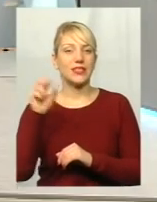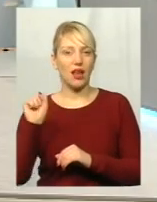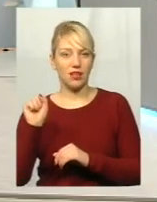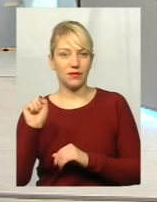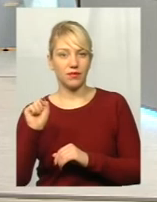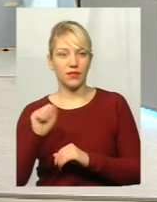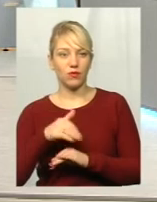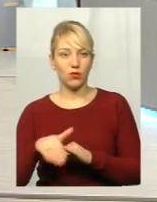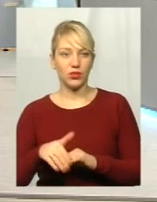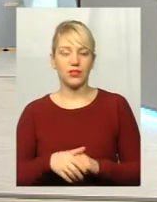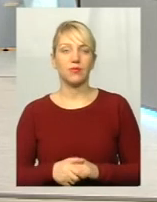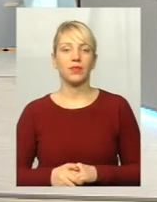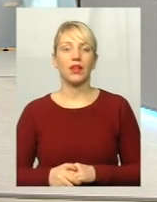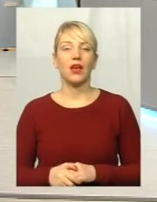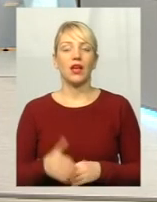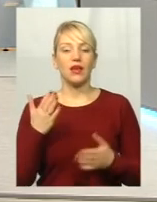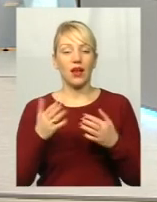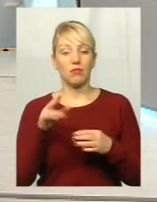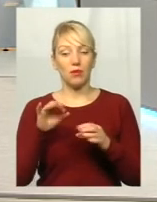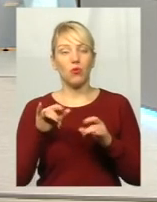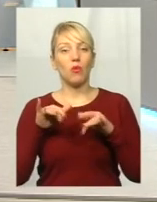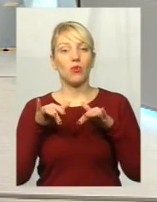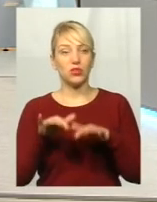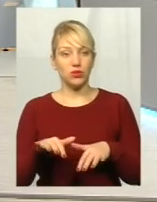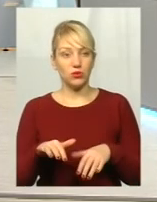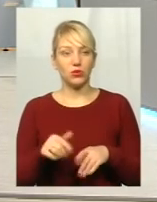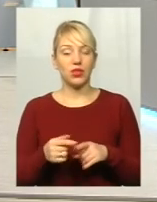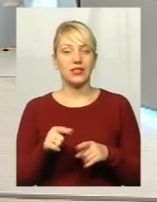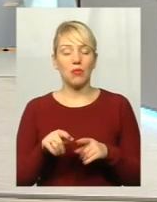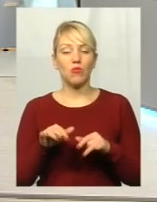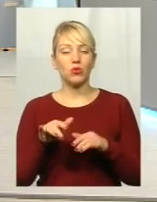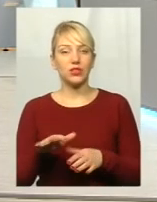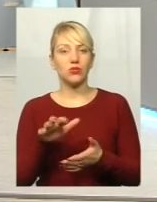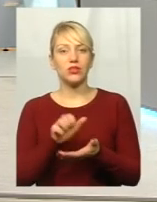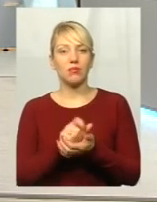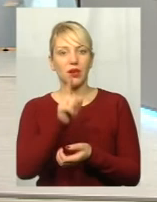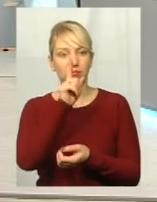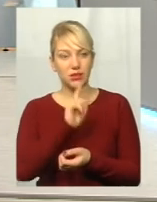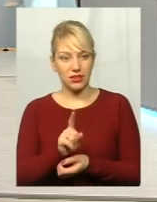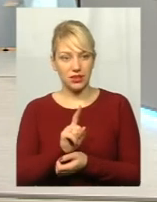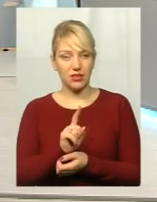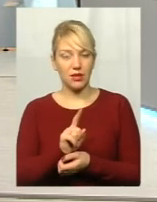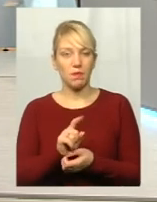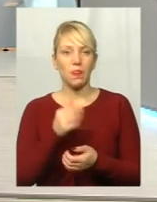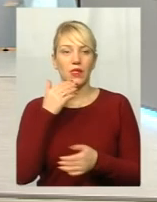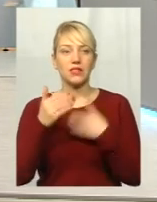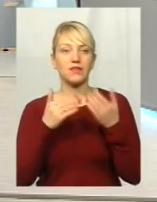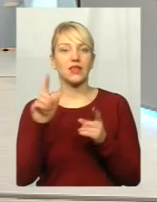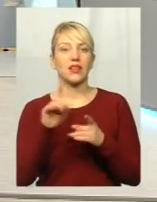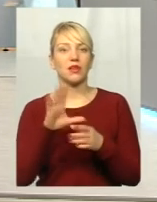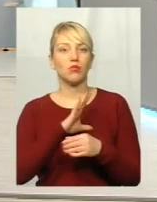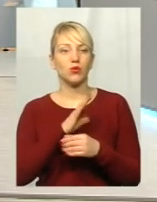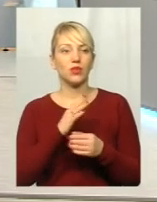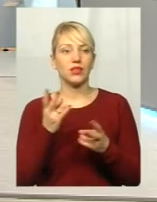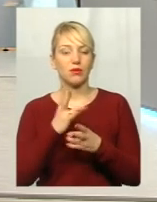якщо ми йшли по процедурі, дійсно, процедура займає як мінімум місяць. Звернення ті, які надходили,